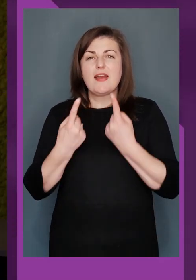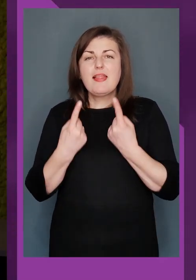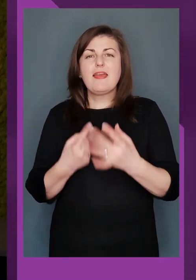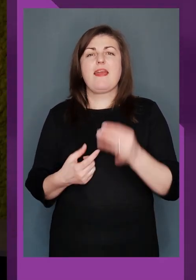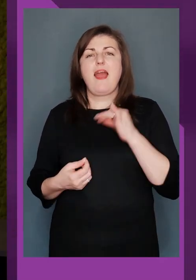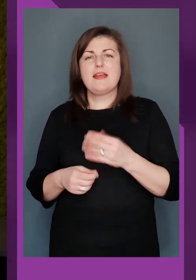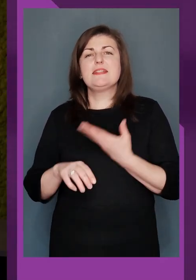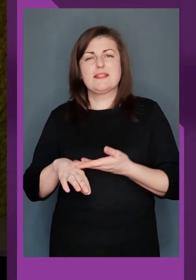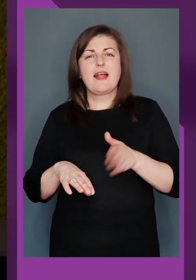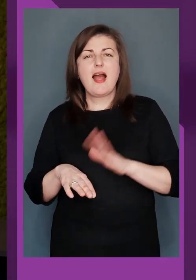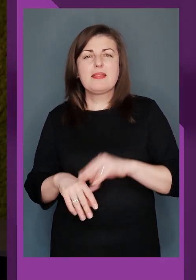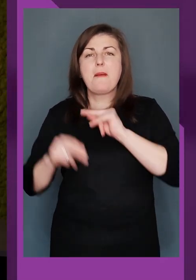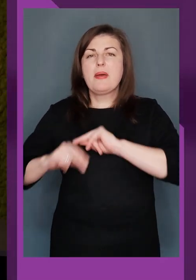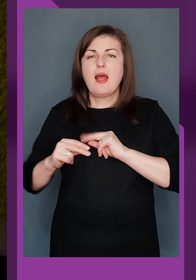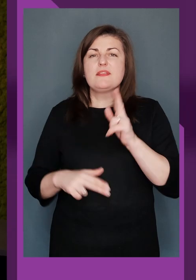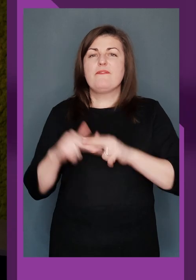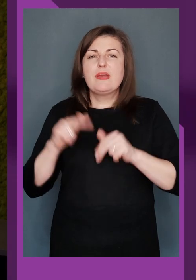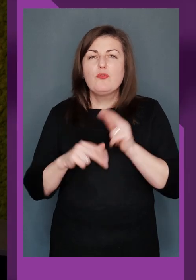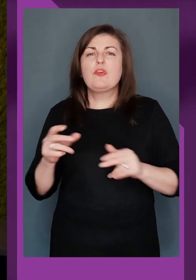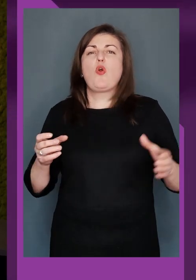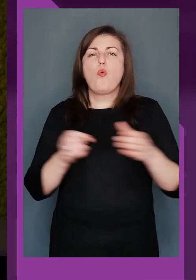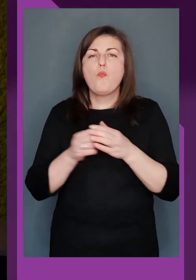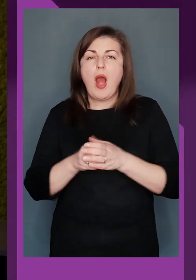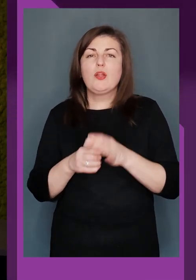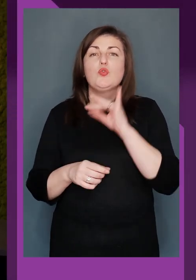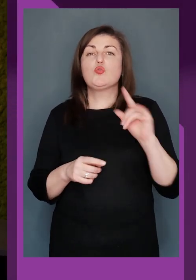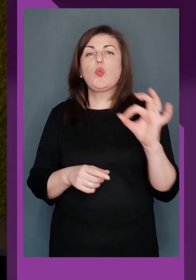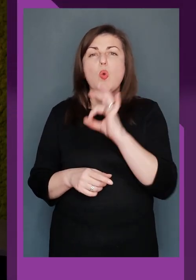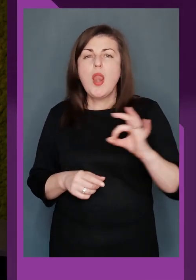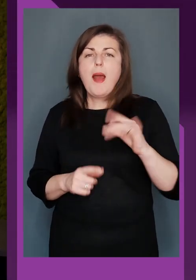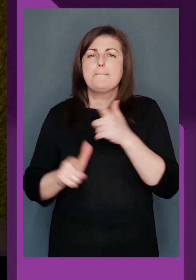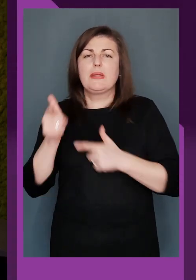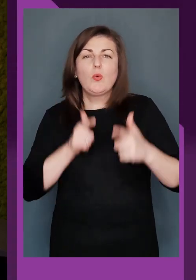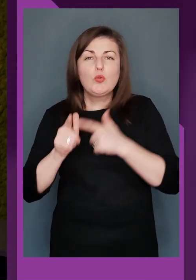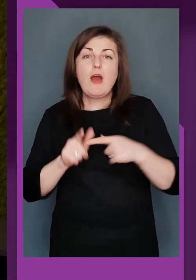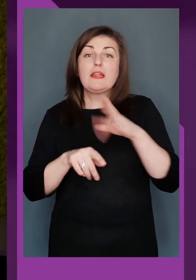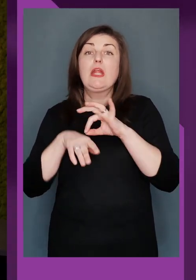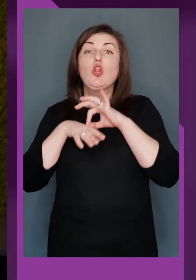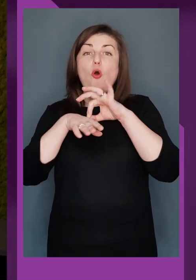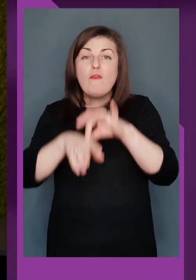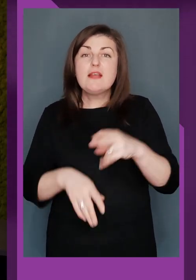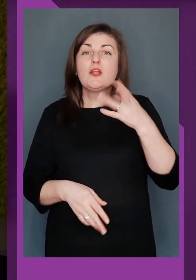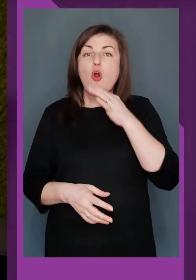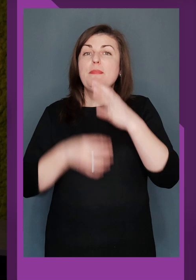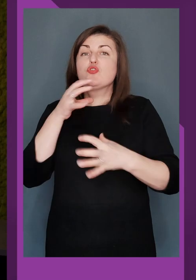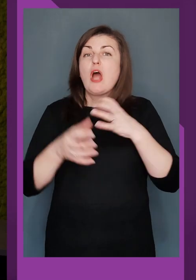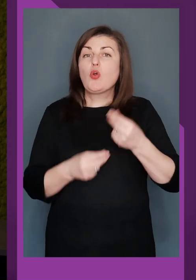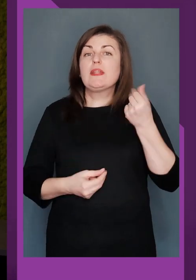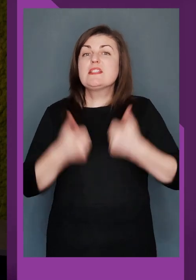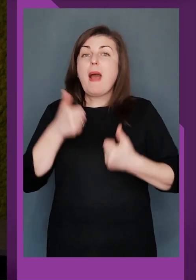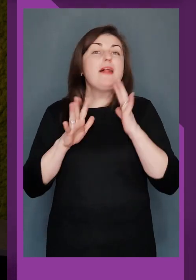Велика і складна праця вибудувати команду з нуля, підготувати її і довести до міжнародних